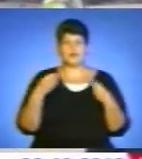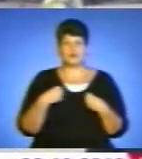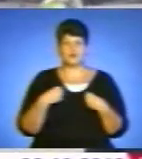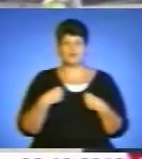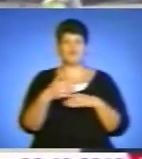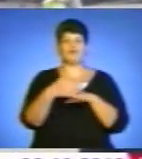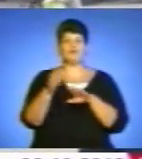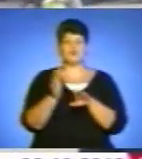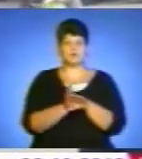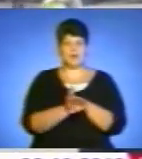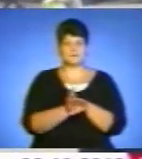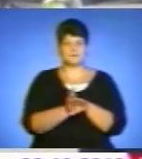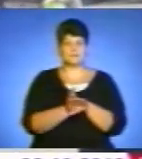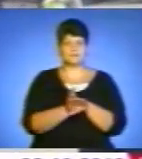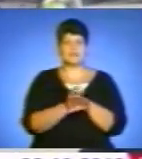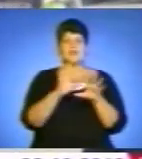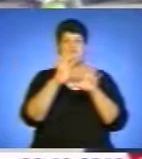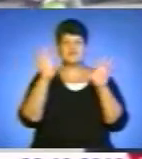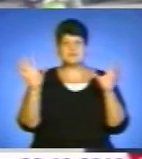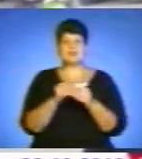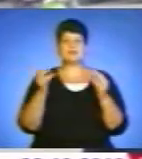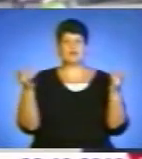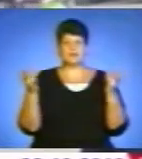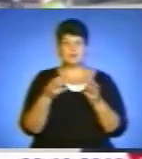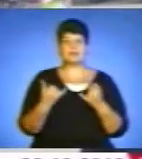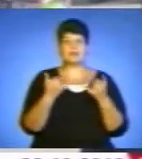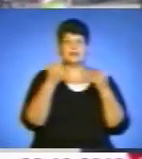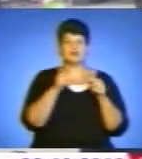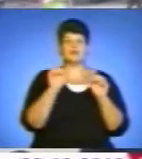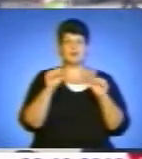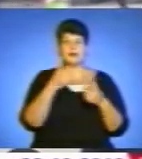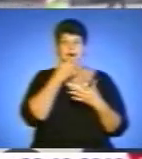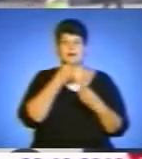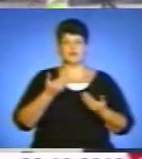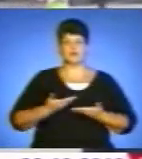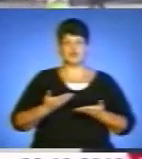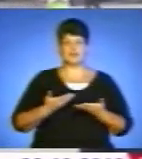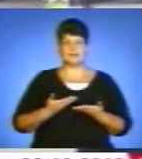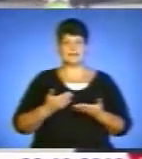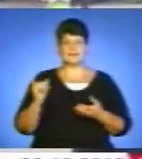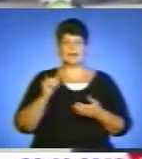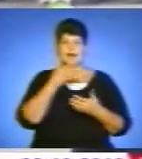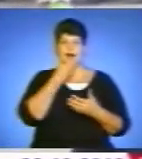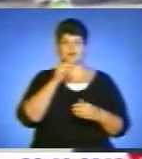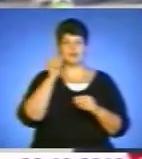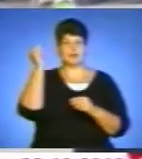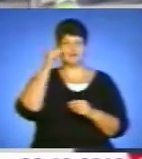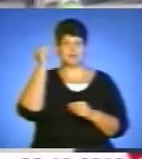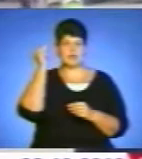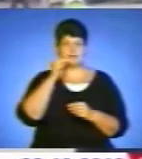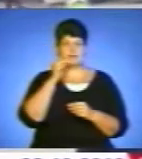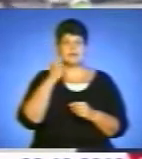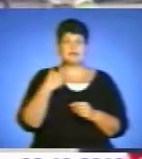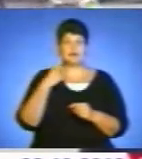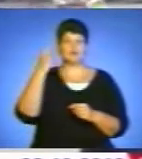зуття, і все необхідно для того, щоб вони могли гарно жити і гарно навчатися. Я думаю,